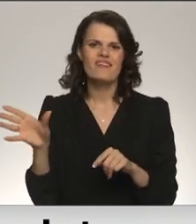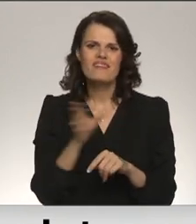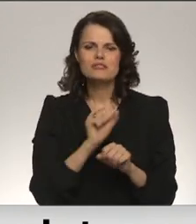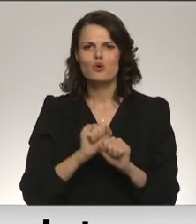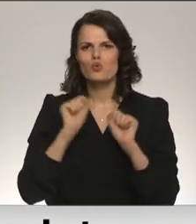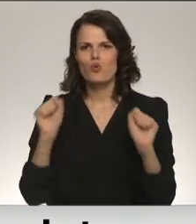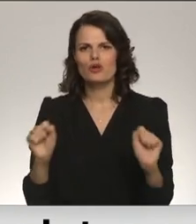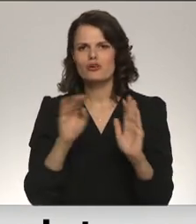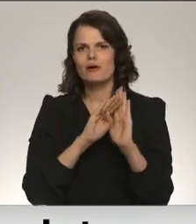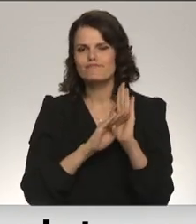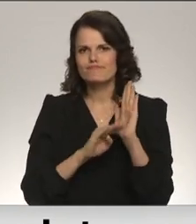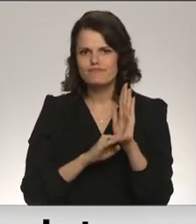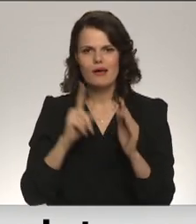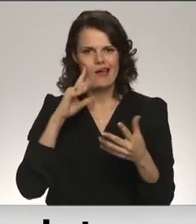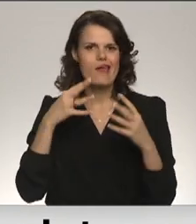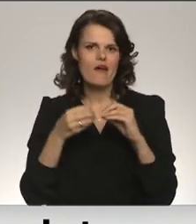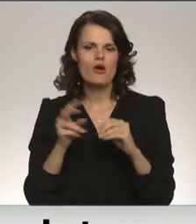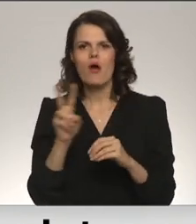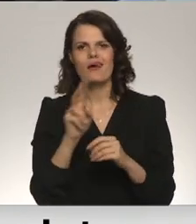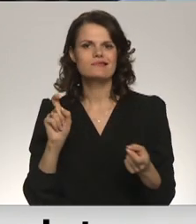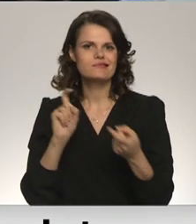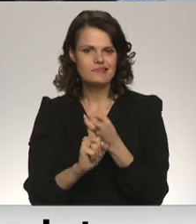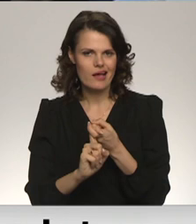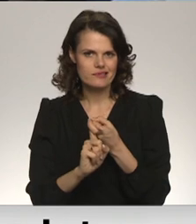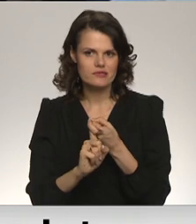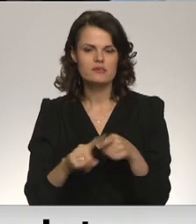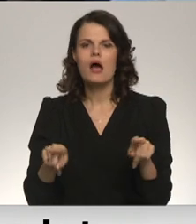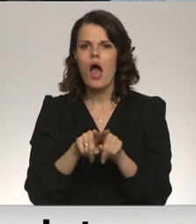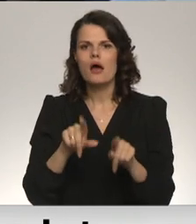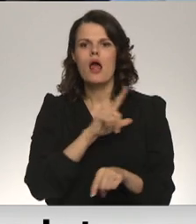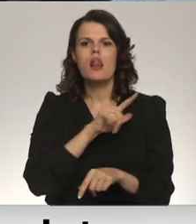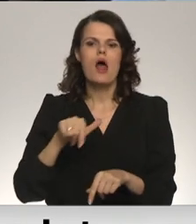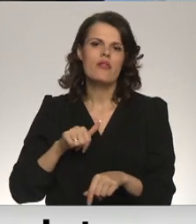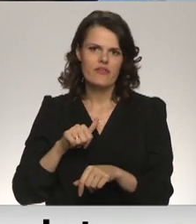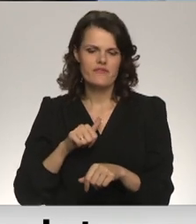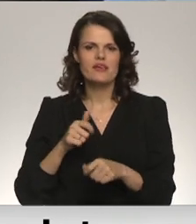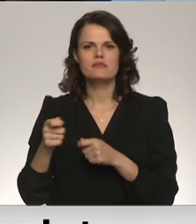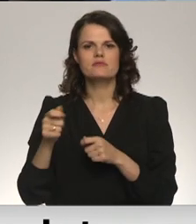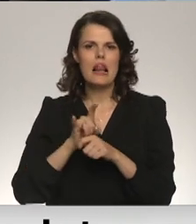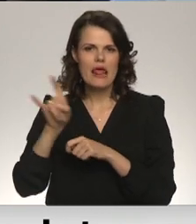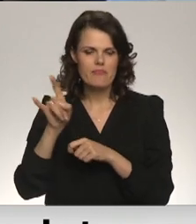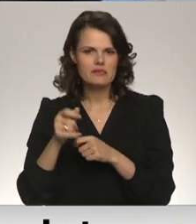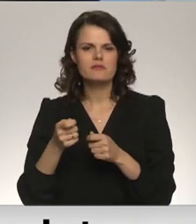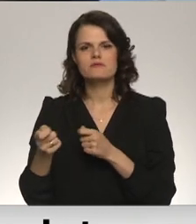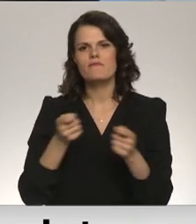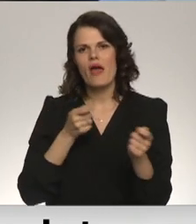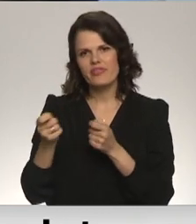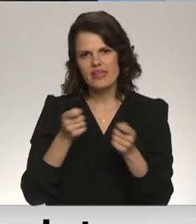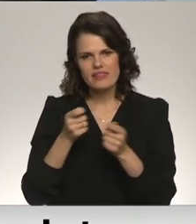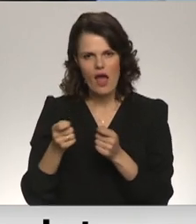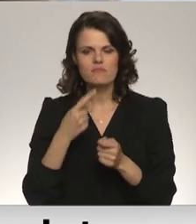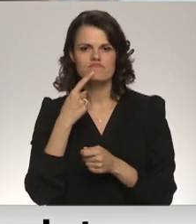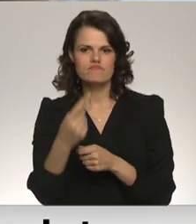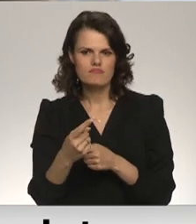drošības pasākumi ir jāievēro, kas ir saizīts. Arī Latvijas Nacionālās līdzsabiedrības vadītājs Martins Gauss Latvijas televīzijai